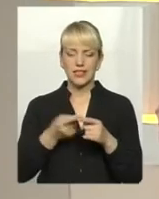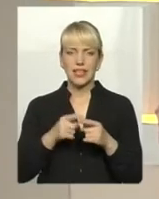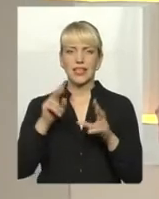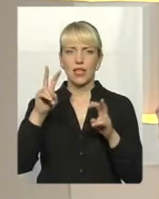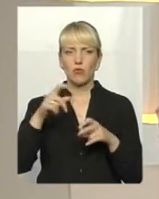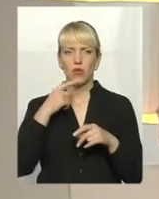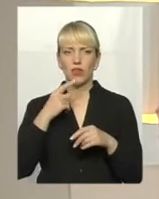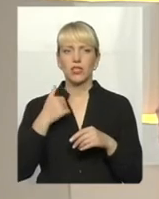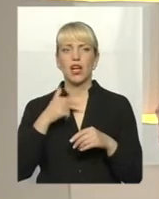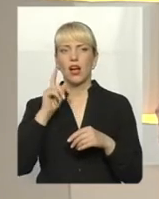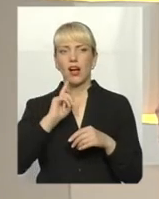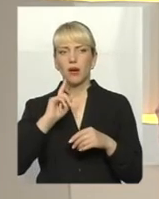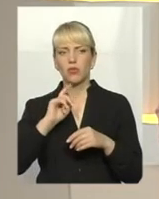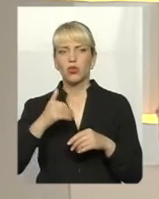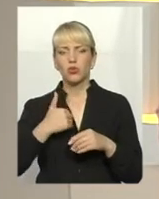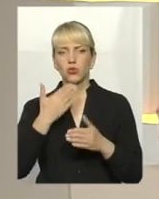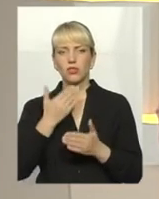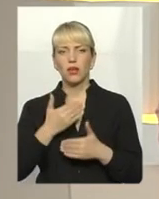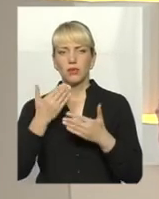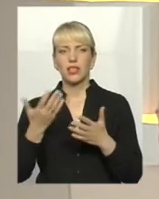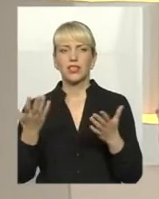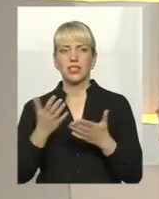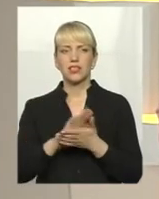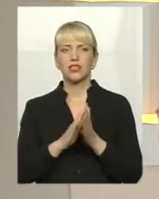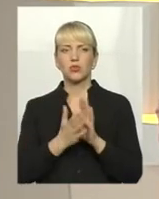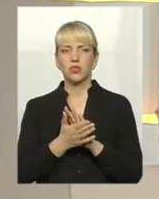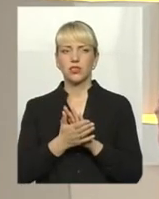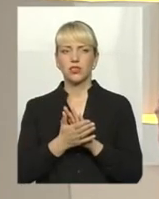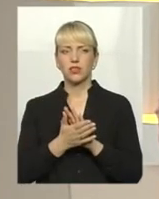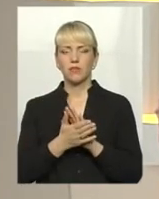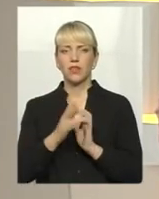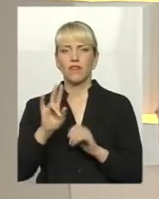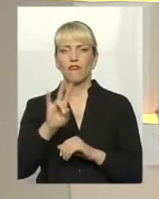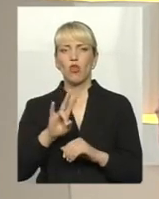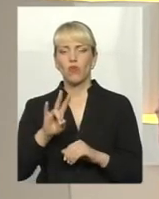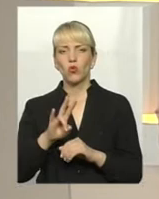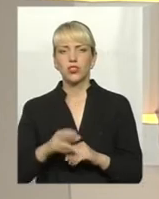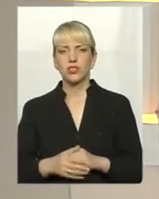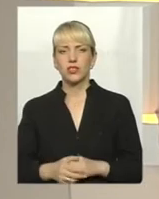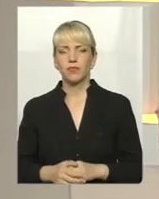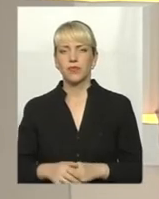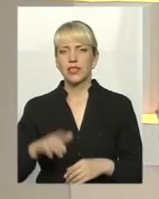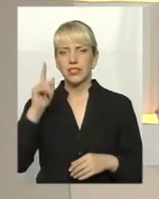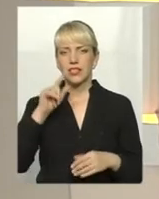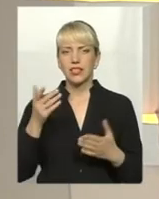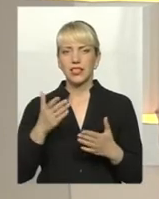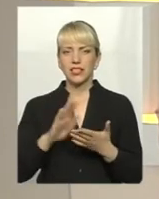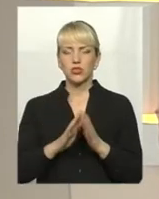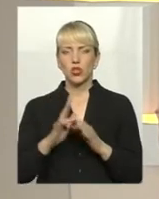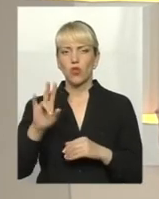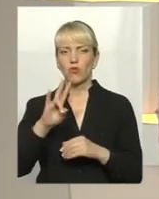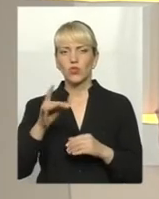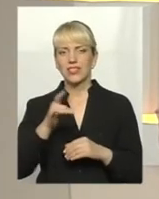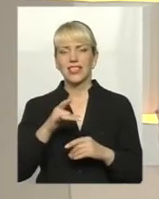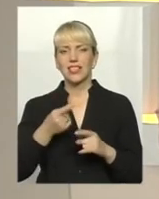запитати Олега Васильовича, все ж таки, яка ситуація в Нової Ушиці? Ну, ситуація, ви знаєте, що Новоурський район –